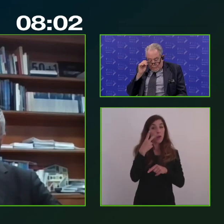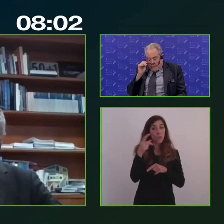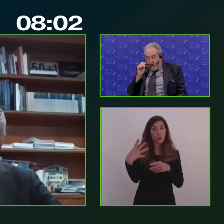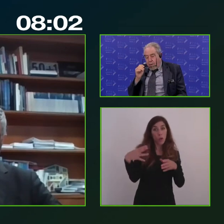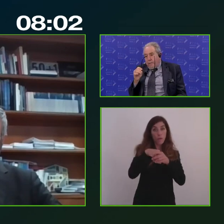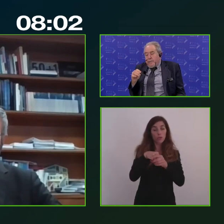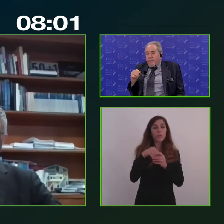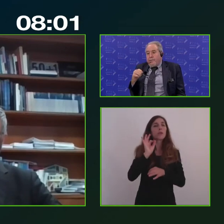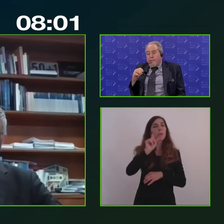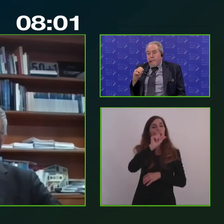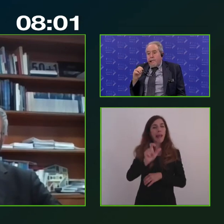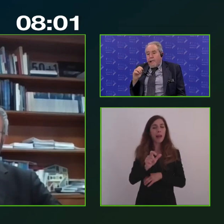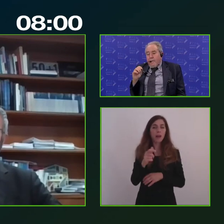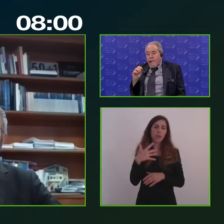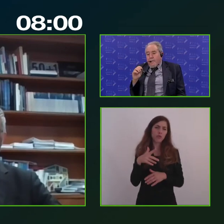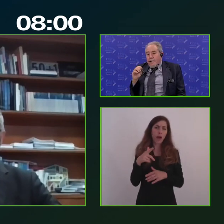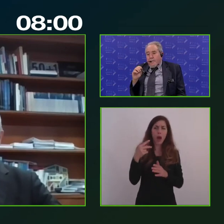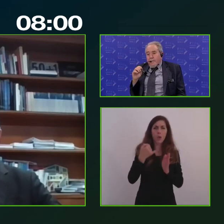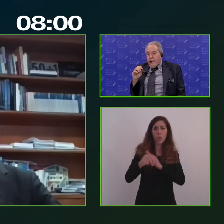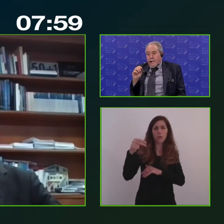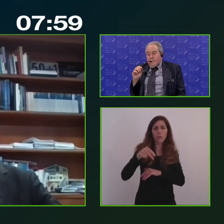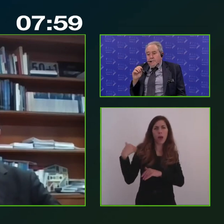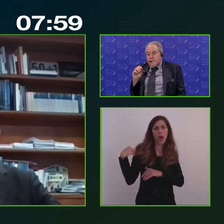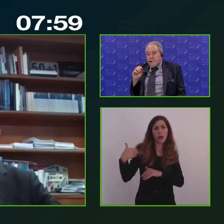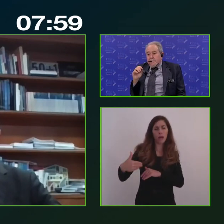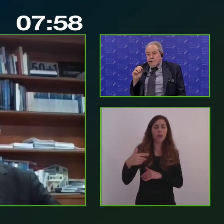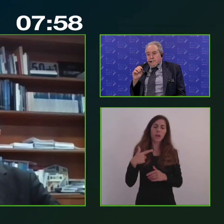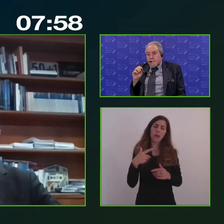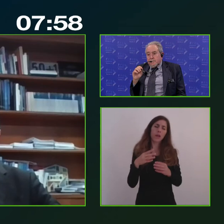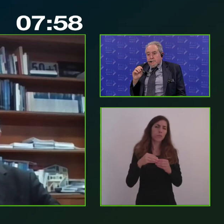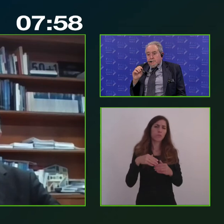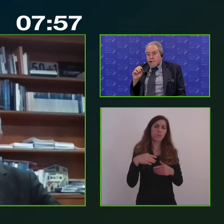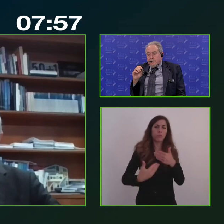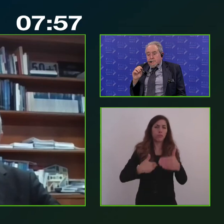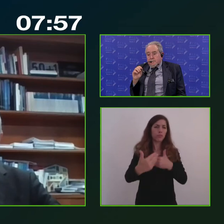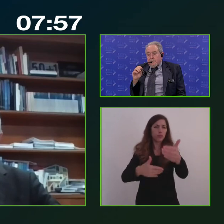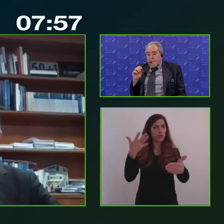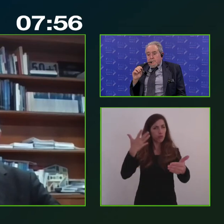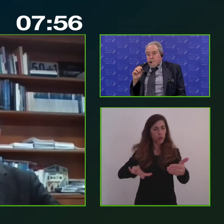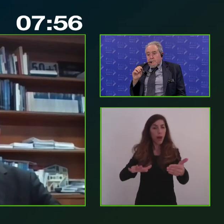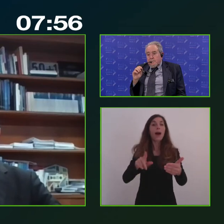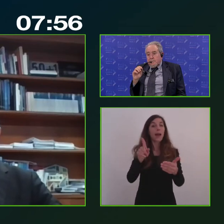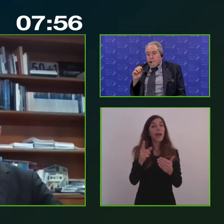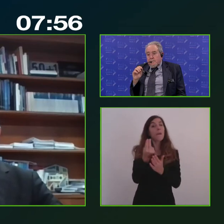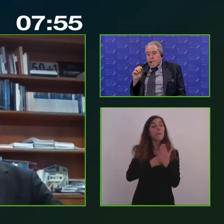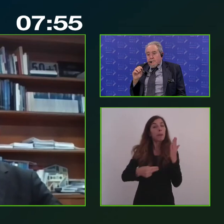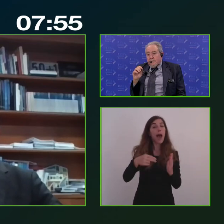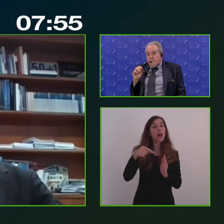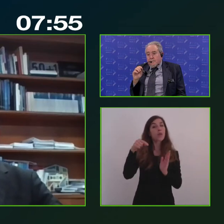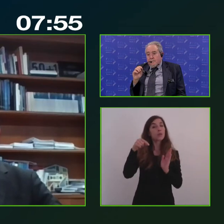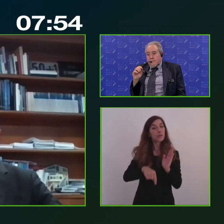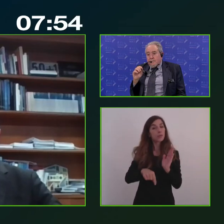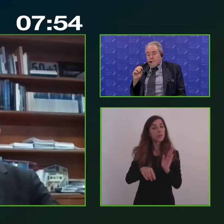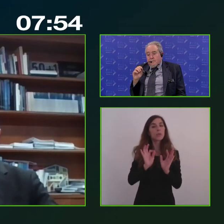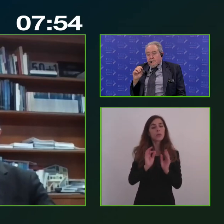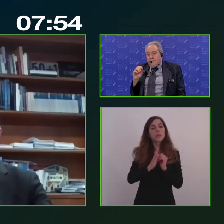e anche lo stesso piano sud è stato costruito, lo ricordavi anche tu, proprio con questo metodo cooperativo di attuazione